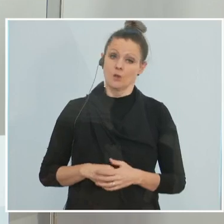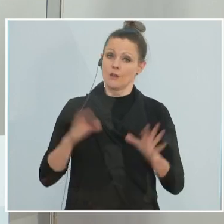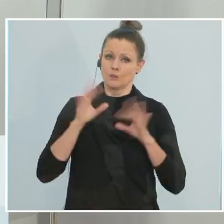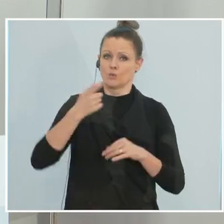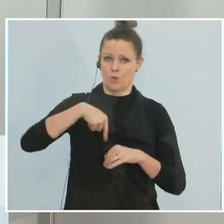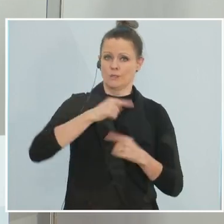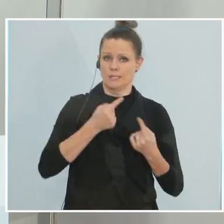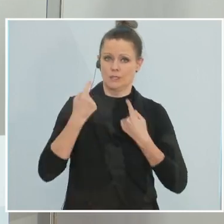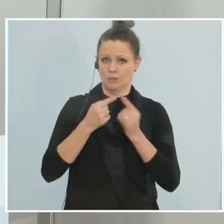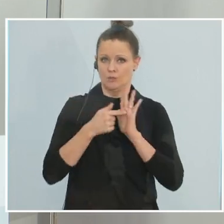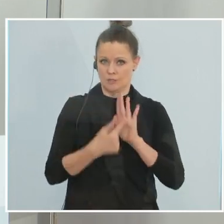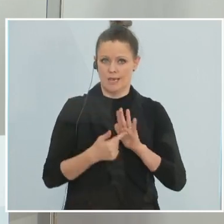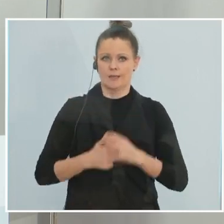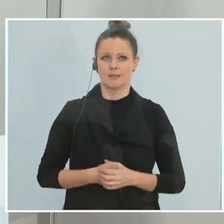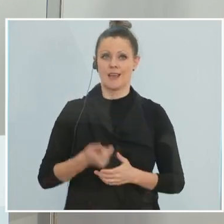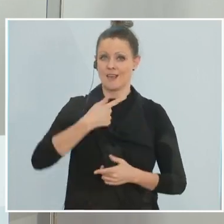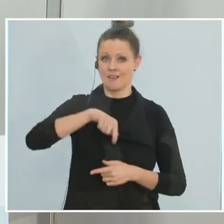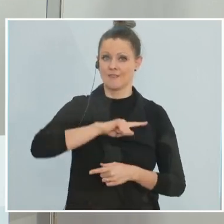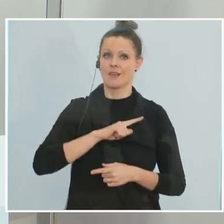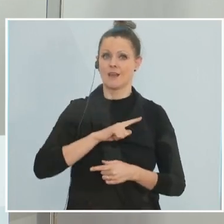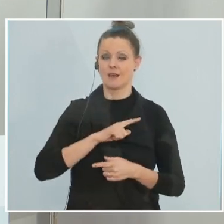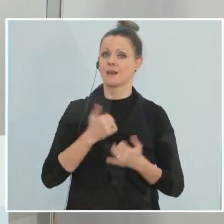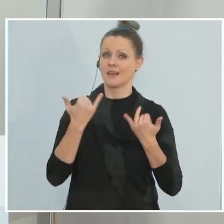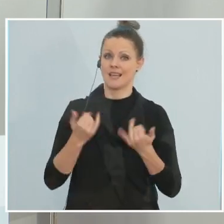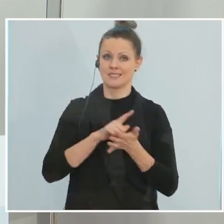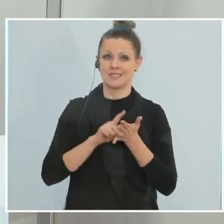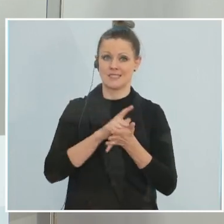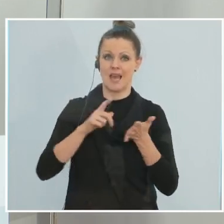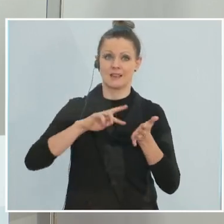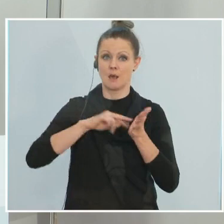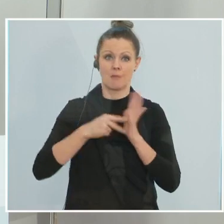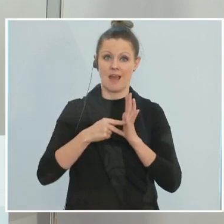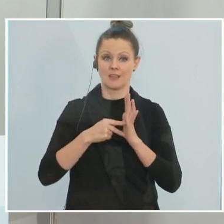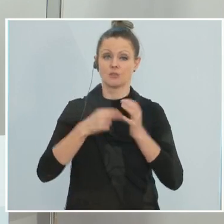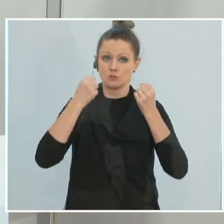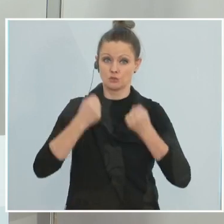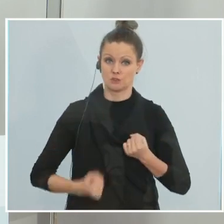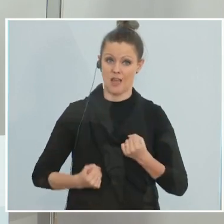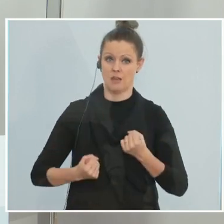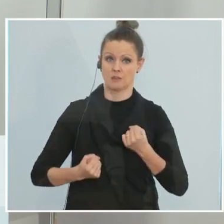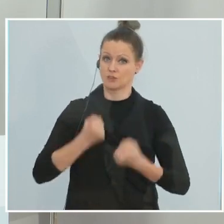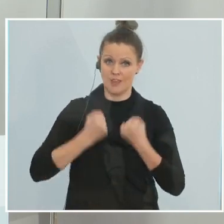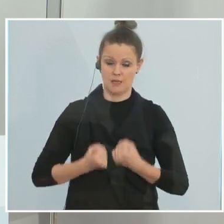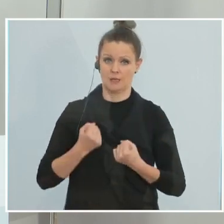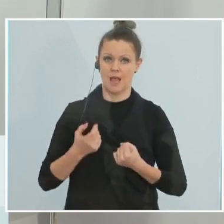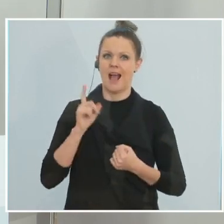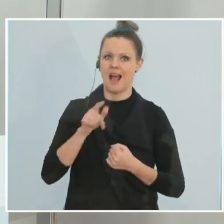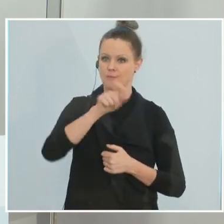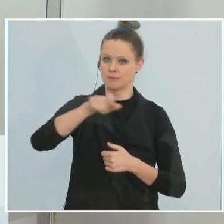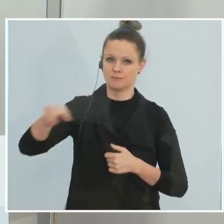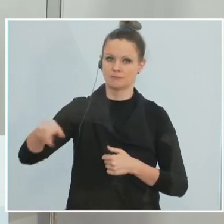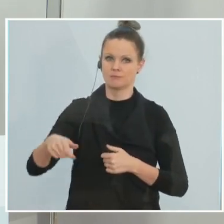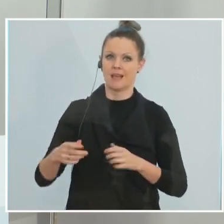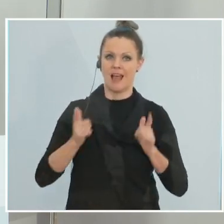darzustellen. Auch in einer schwer planbaren Zeit erwarten sich die Menschen natürlich ein gewisses Maß an